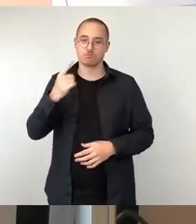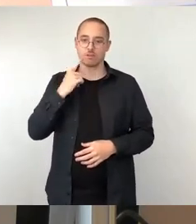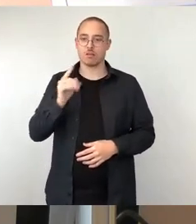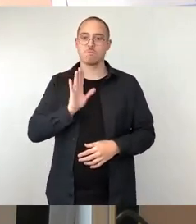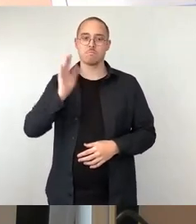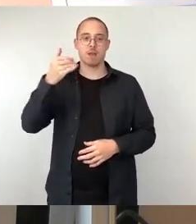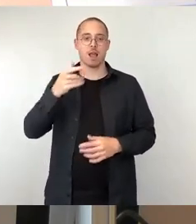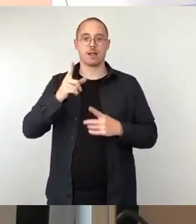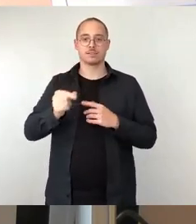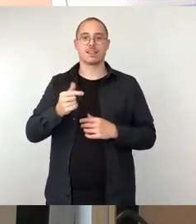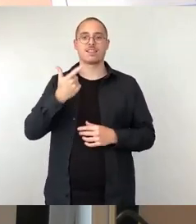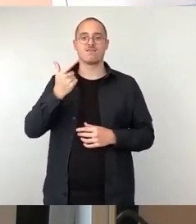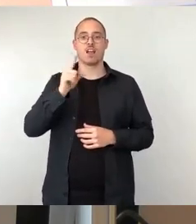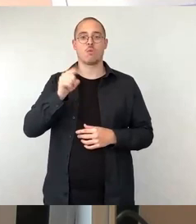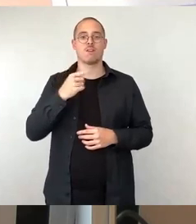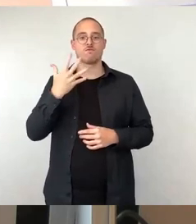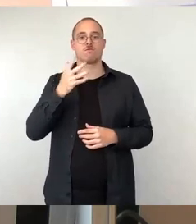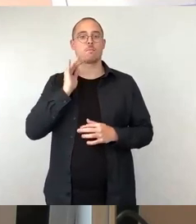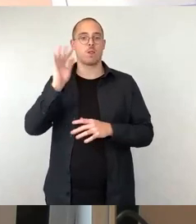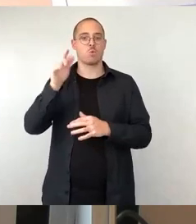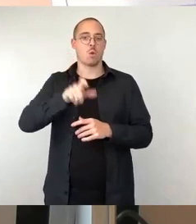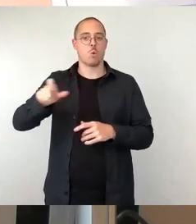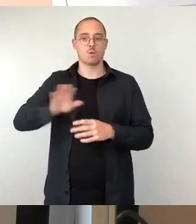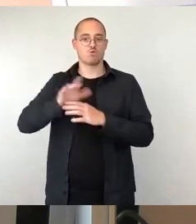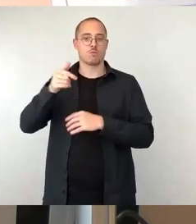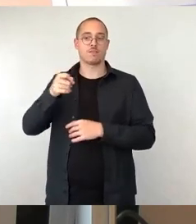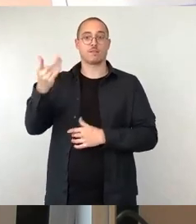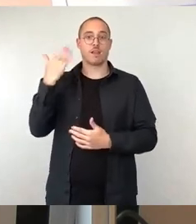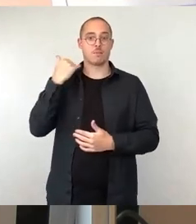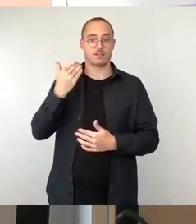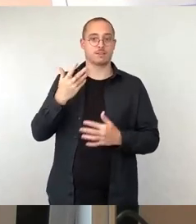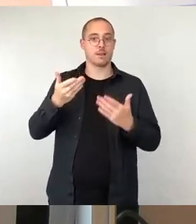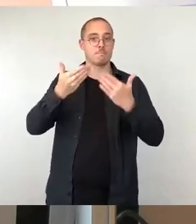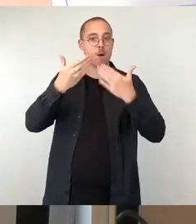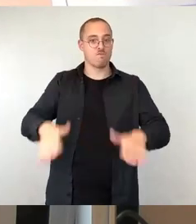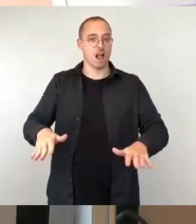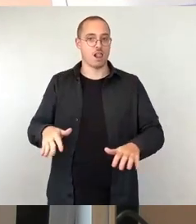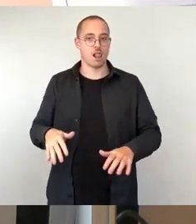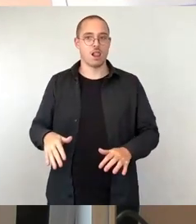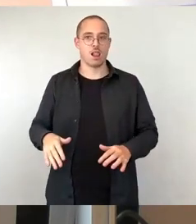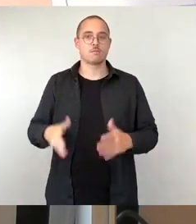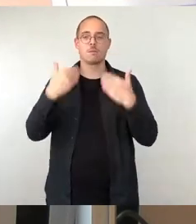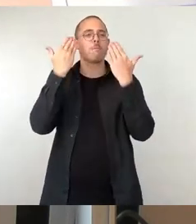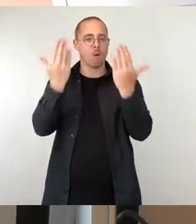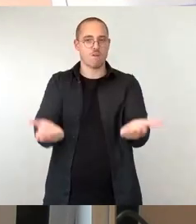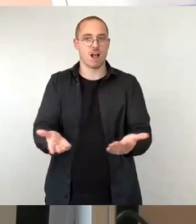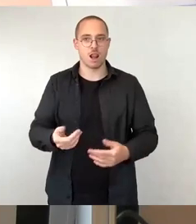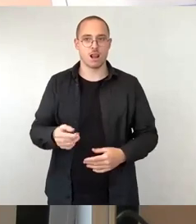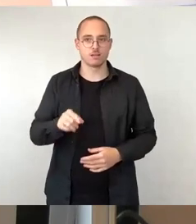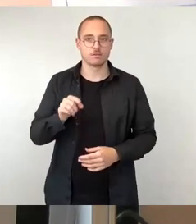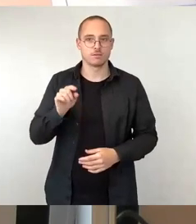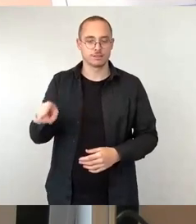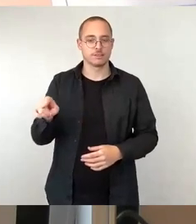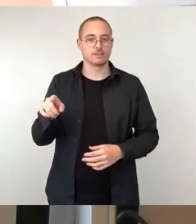von Arbeitslosigkeit bedroht und betroffen waren, zugemutet werden konnte, nämlich für ihr Übergangsgeld zu arbeiten in